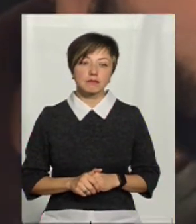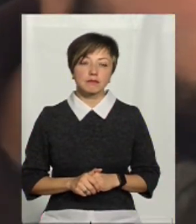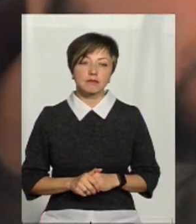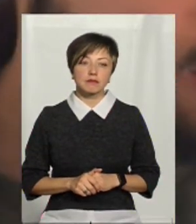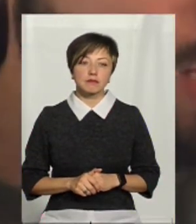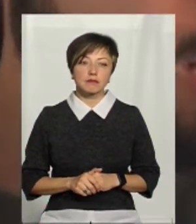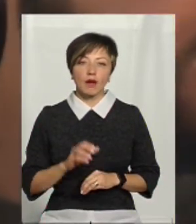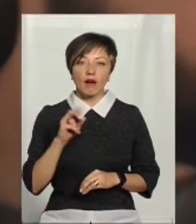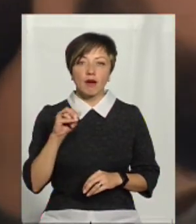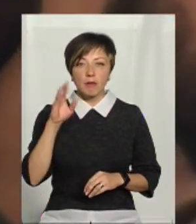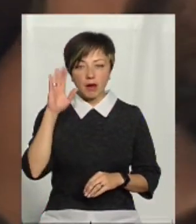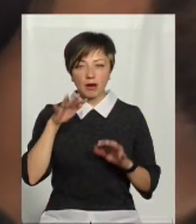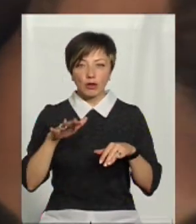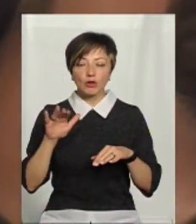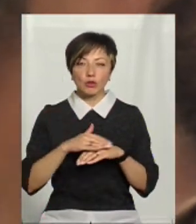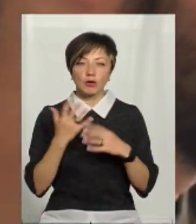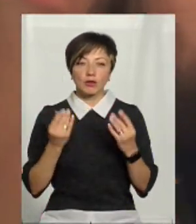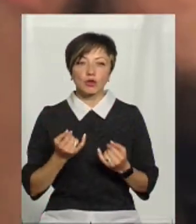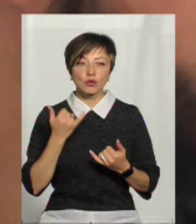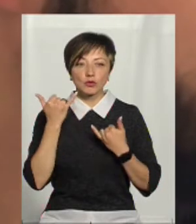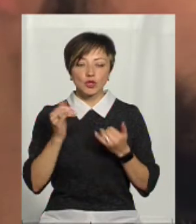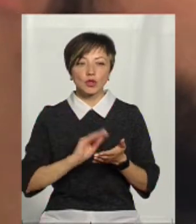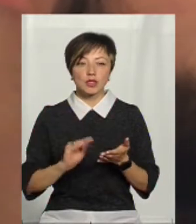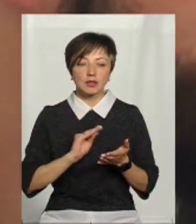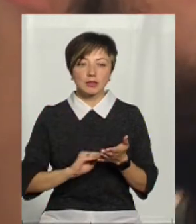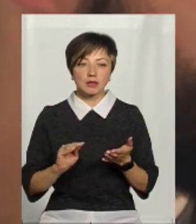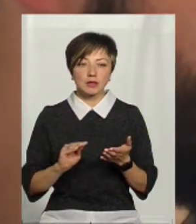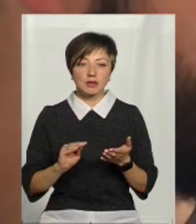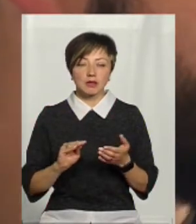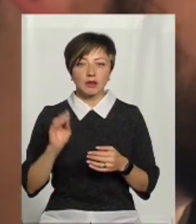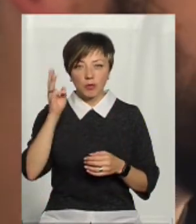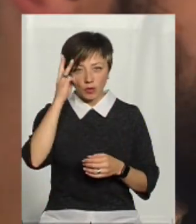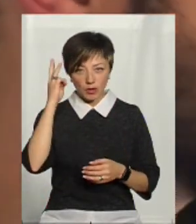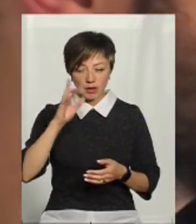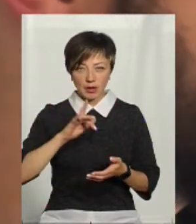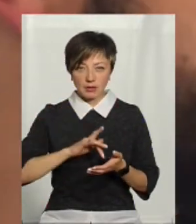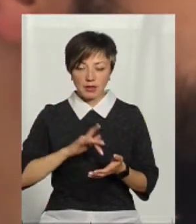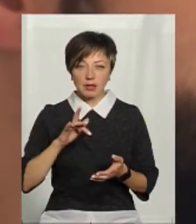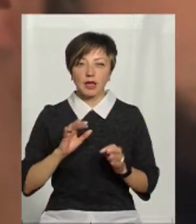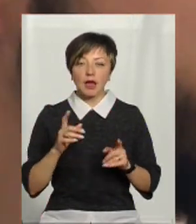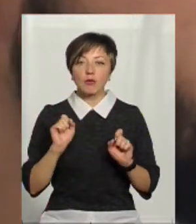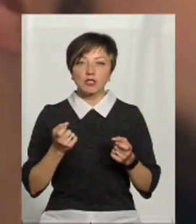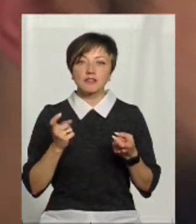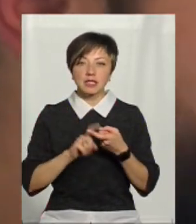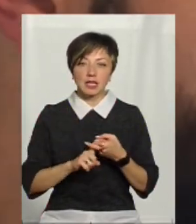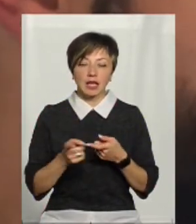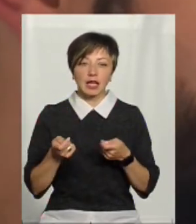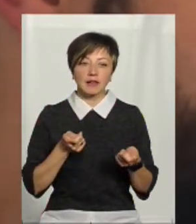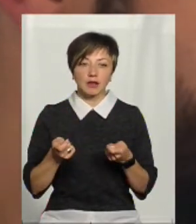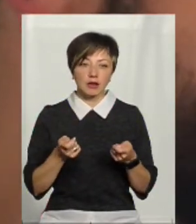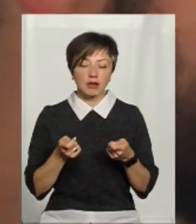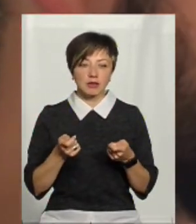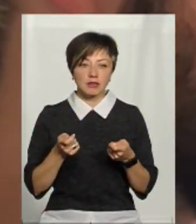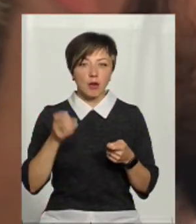Аквапарку, Доброго дня, вас робує журналіст, Бодан Семенюк, Юей Поділля. Скажіть, будь ласка, як можна зв'язатися з керівництвом